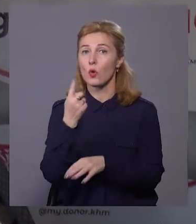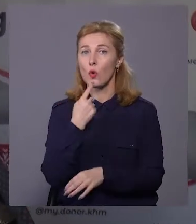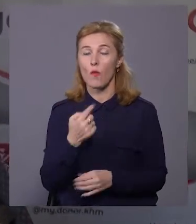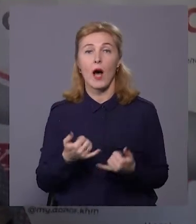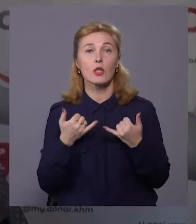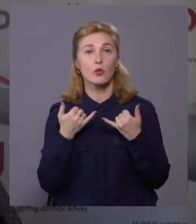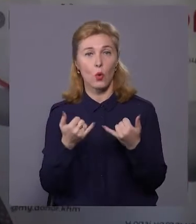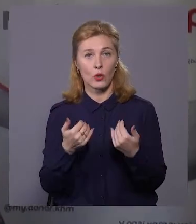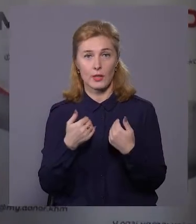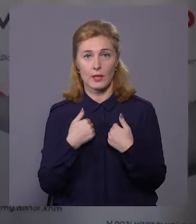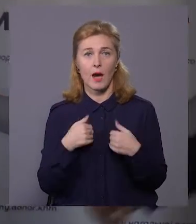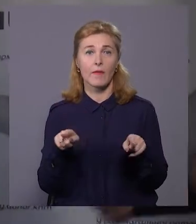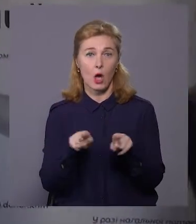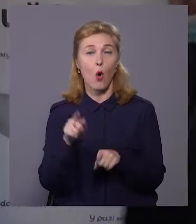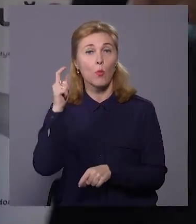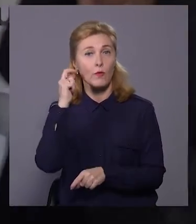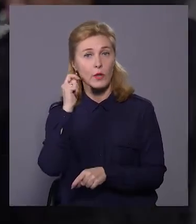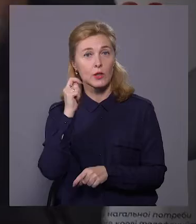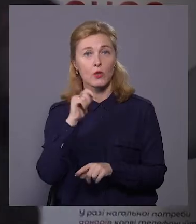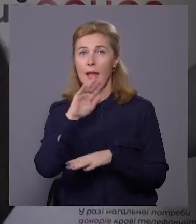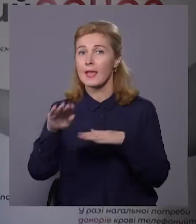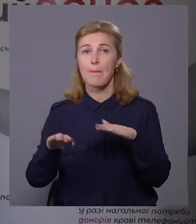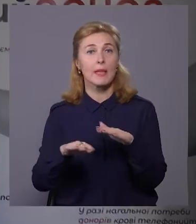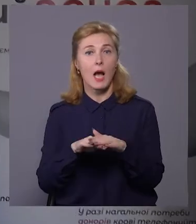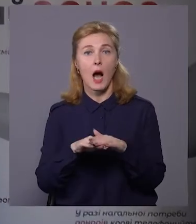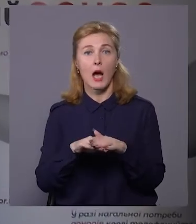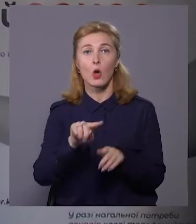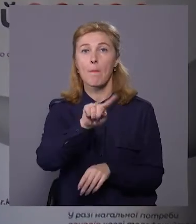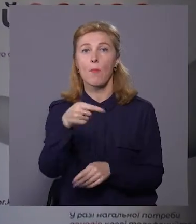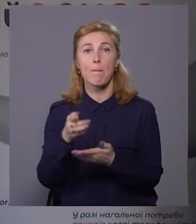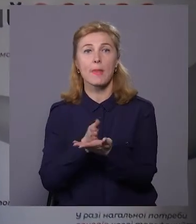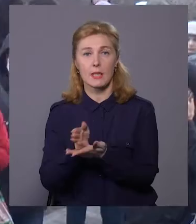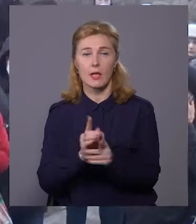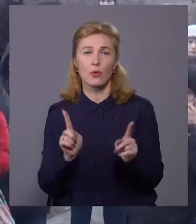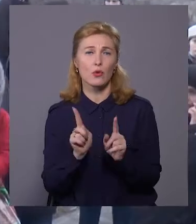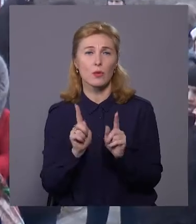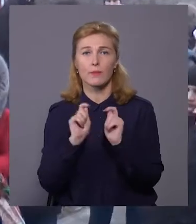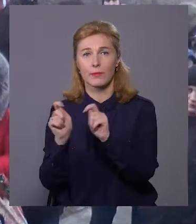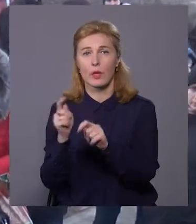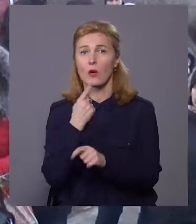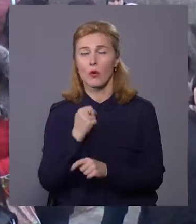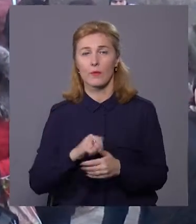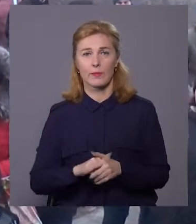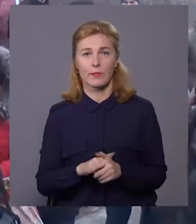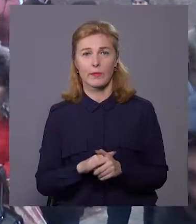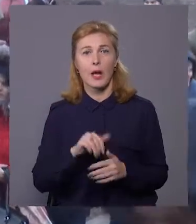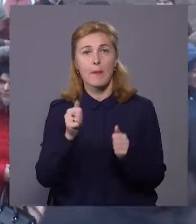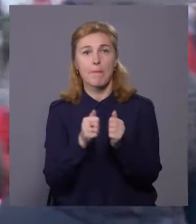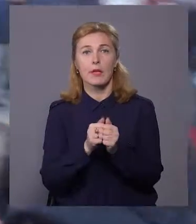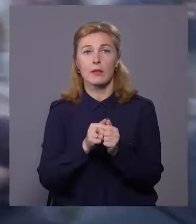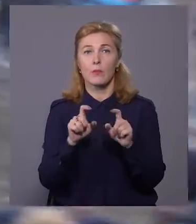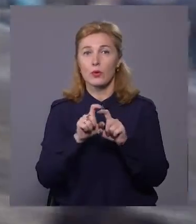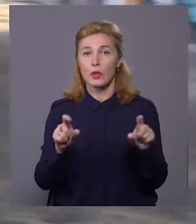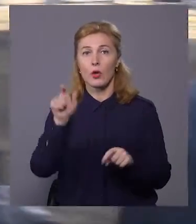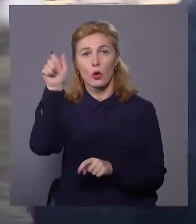я вже в такому віці, що не підлягаю мобілізації, тому хоч що-небудь. Під будівлею обласного центру служби